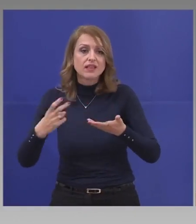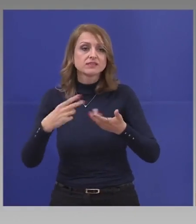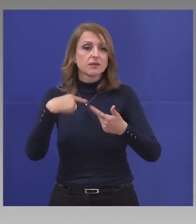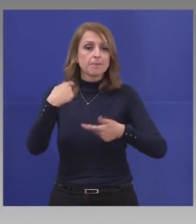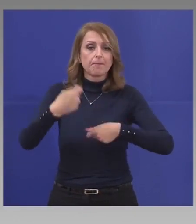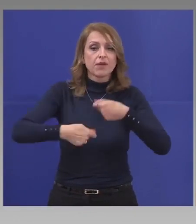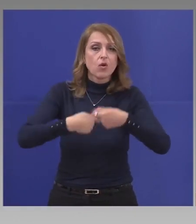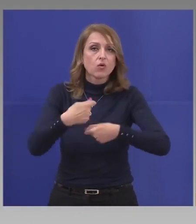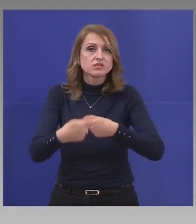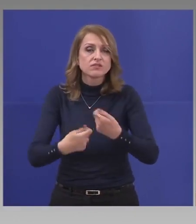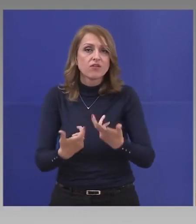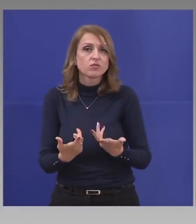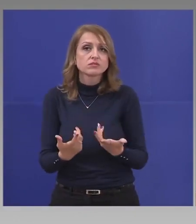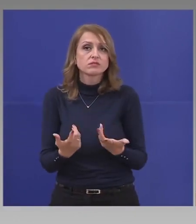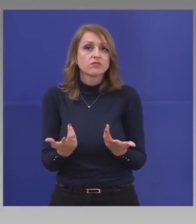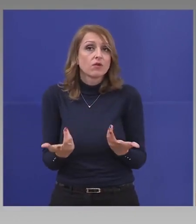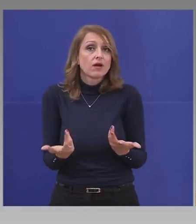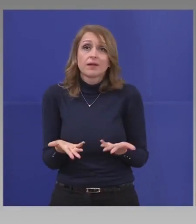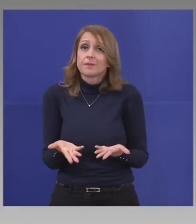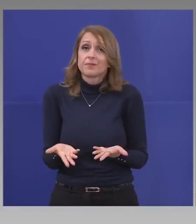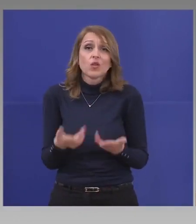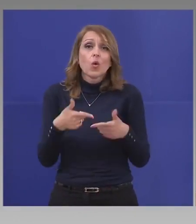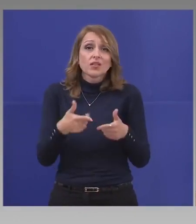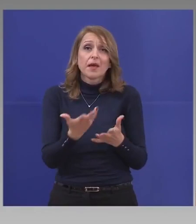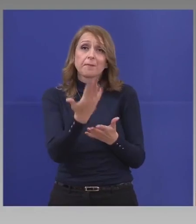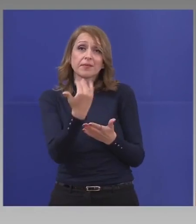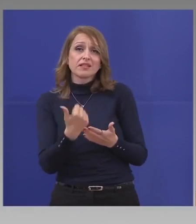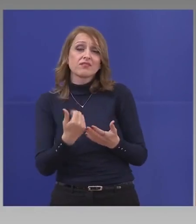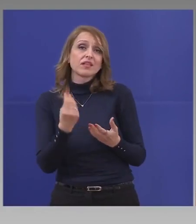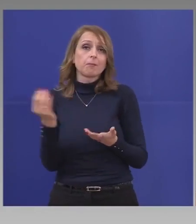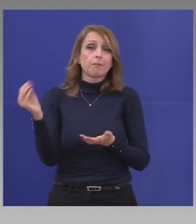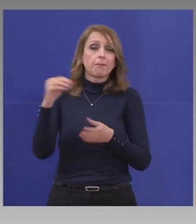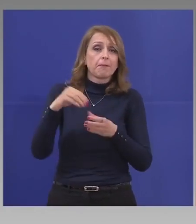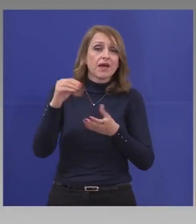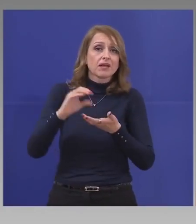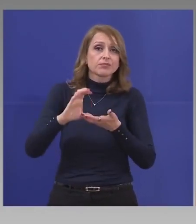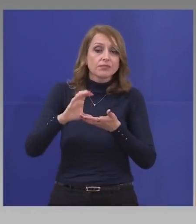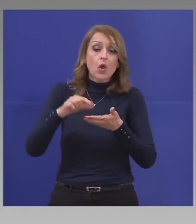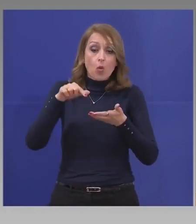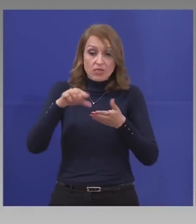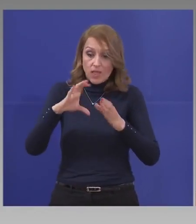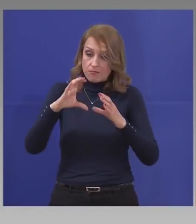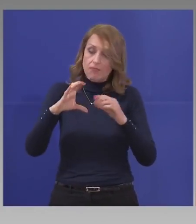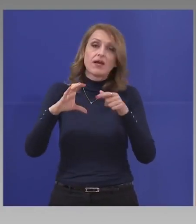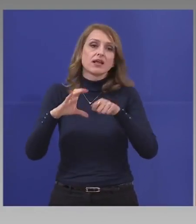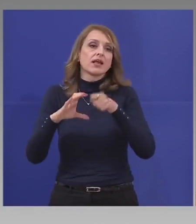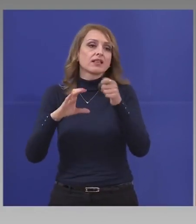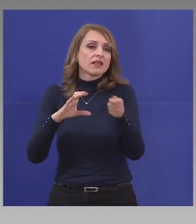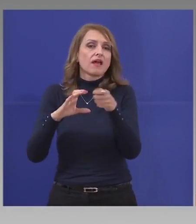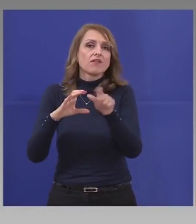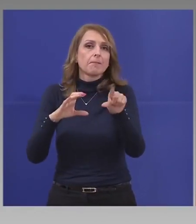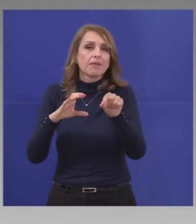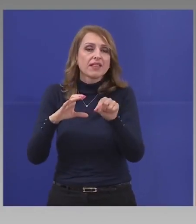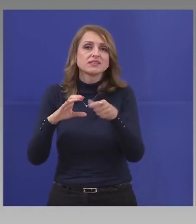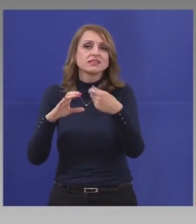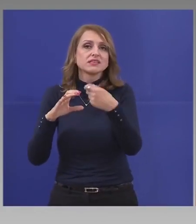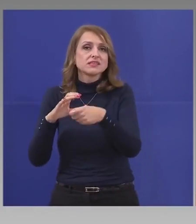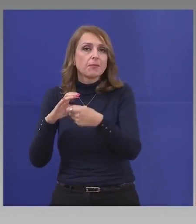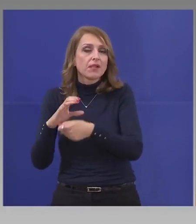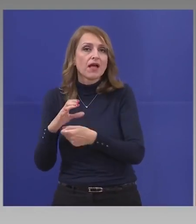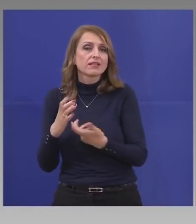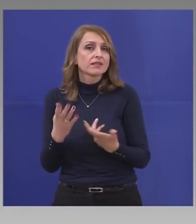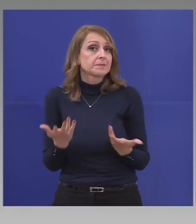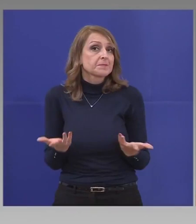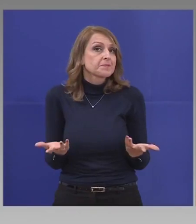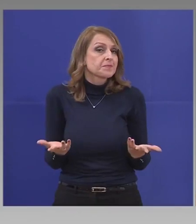отчислява в държавната хазна. И оттам се плащат пенсии, заплати на тези, които не носат